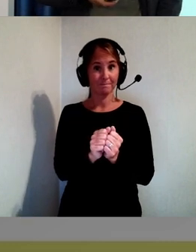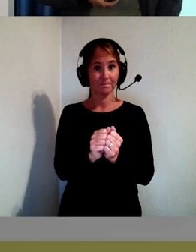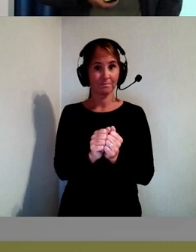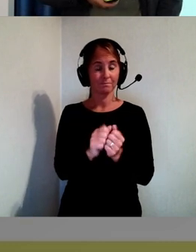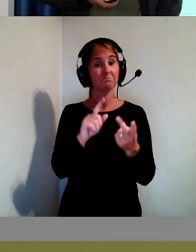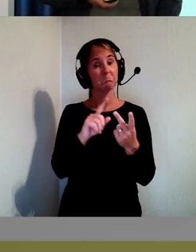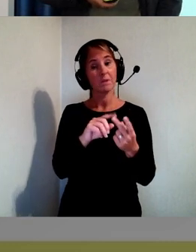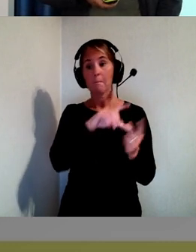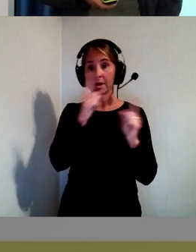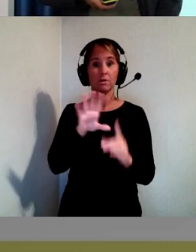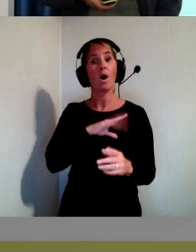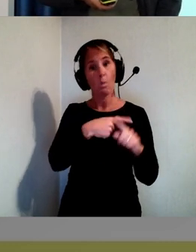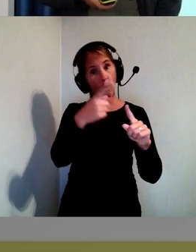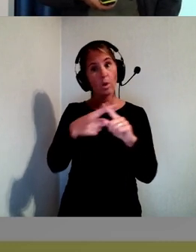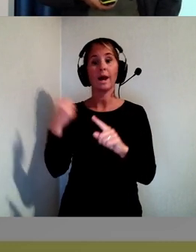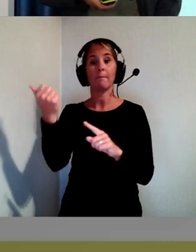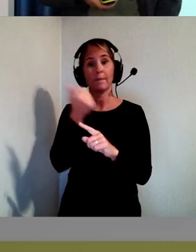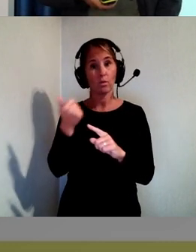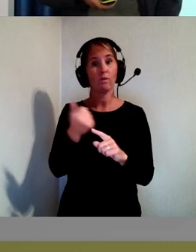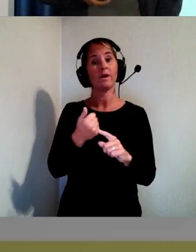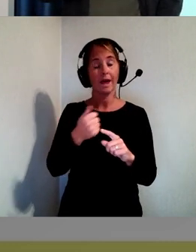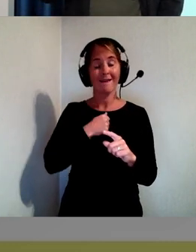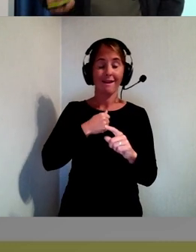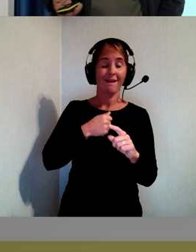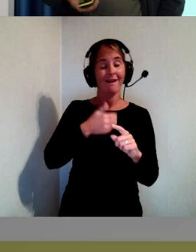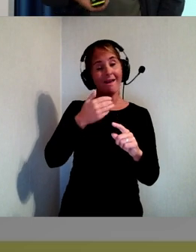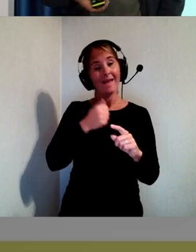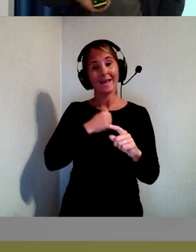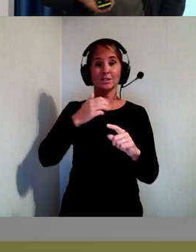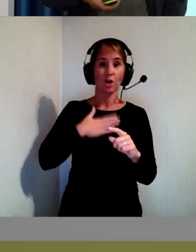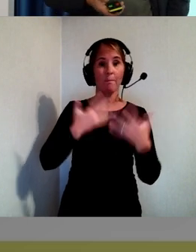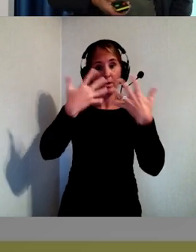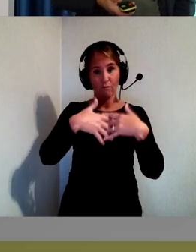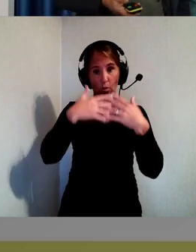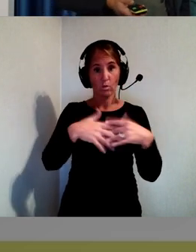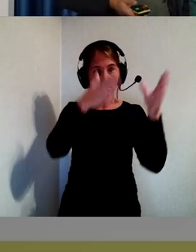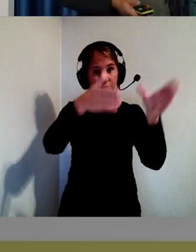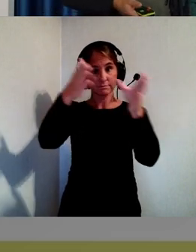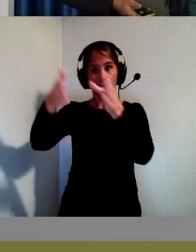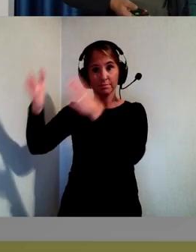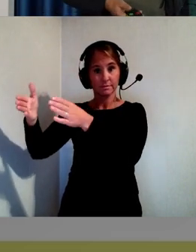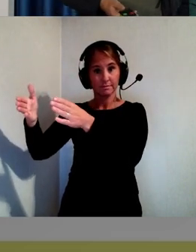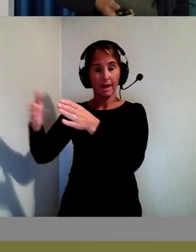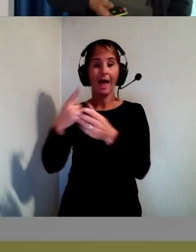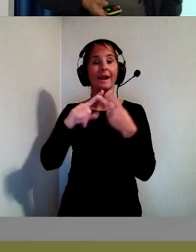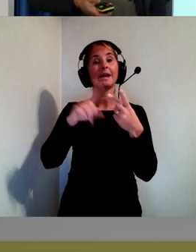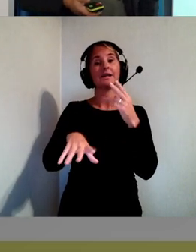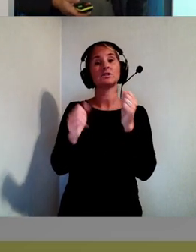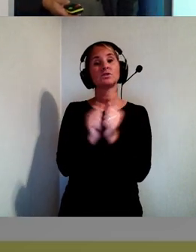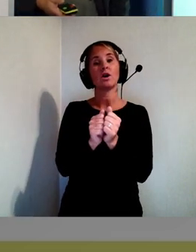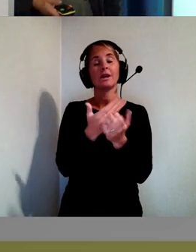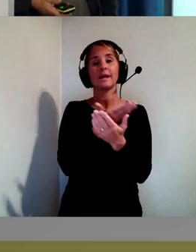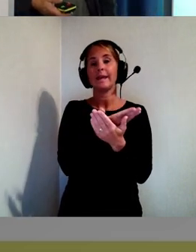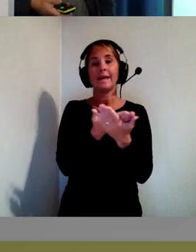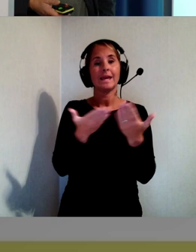Människor har olika behov, egenskaper och funktionalitet. En annan sak som inte någon har tagit upp här idag som jag själv har lite